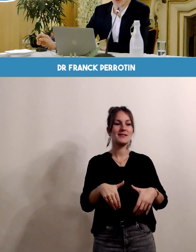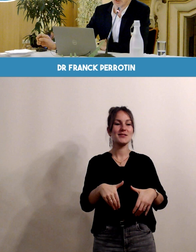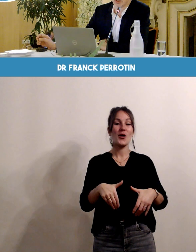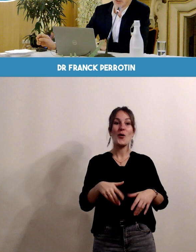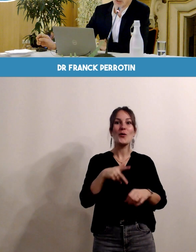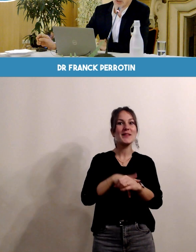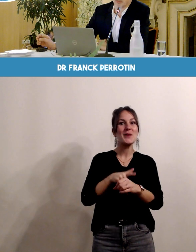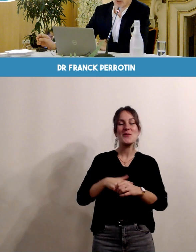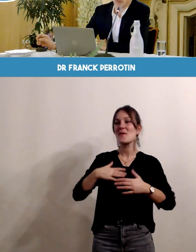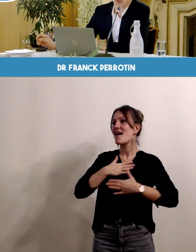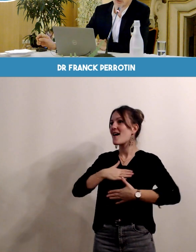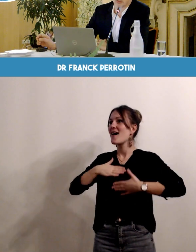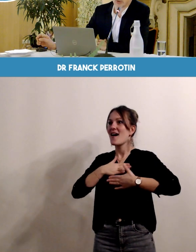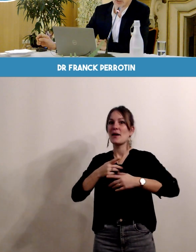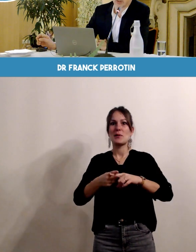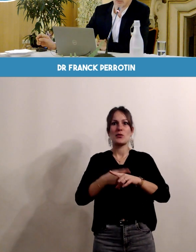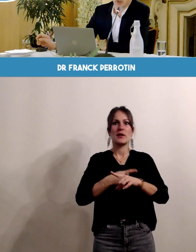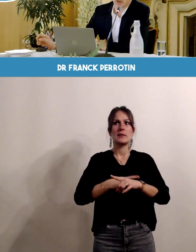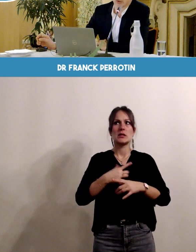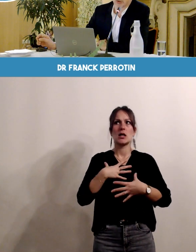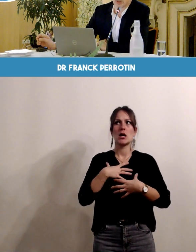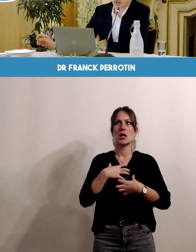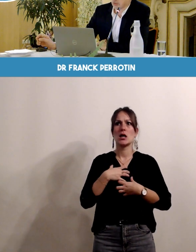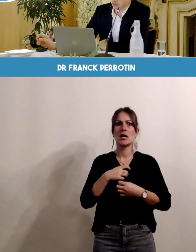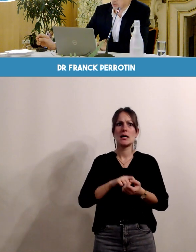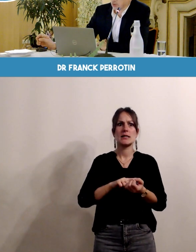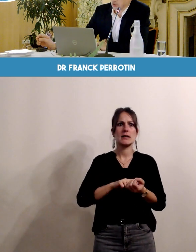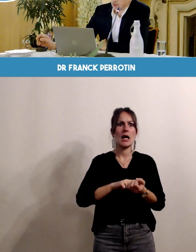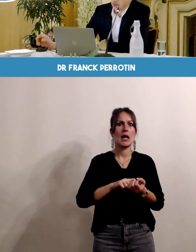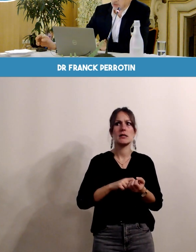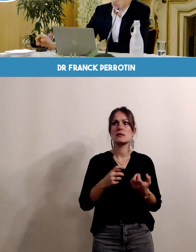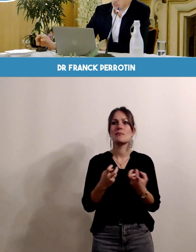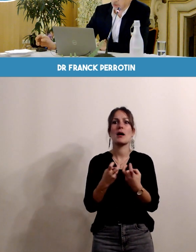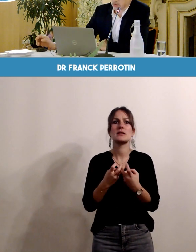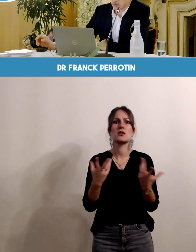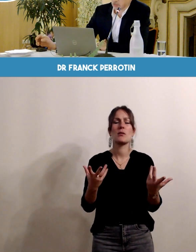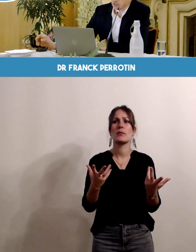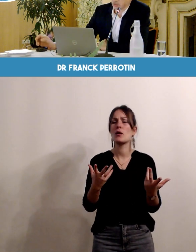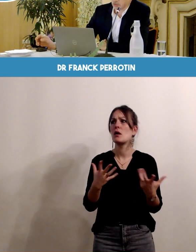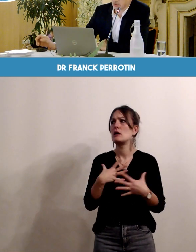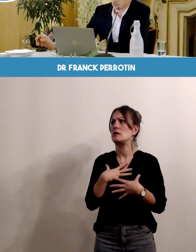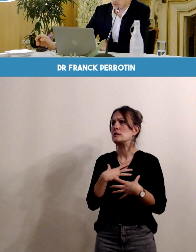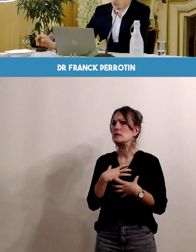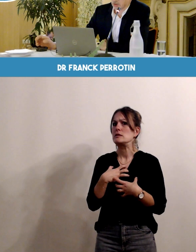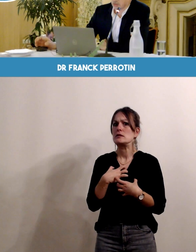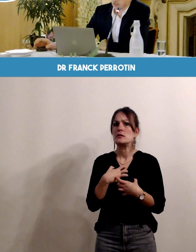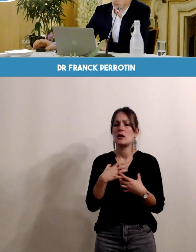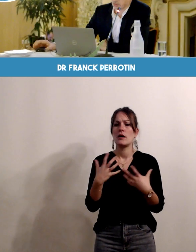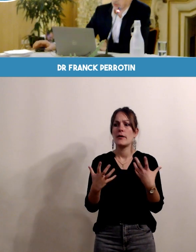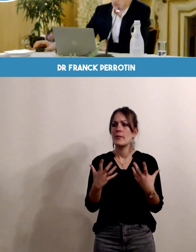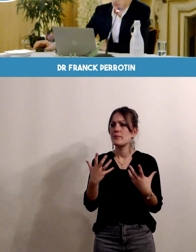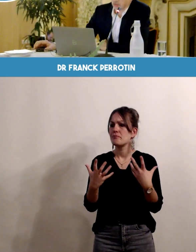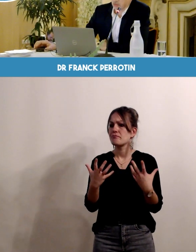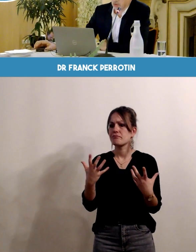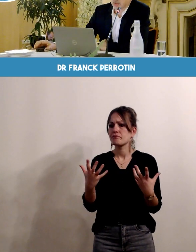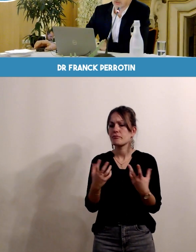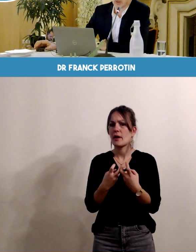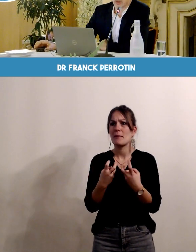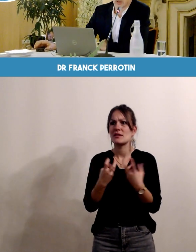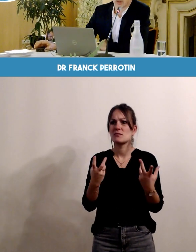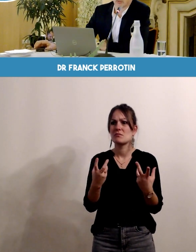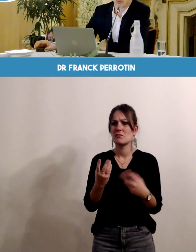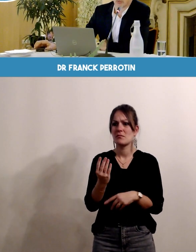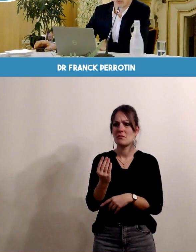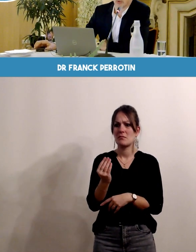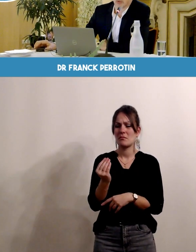émerger et parmi les angoisses qui émergent, c'est les angoisses qui concernent la